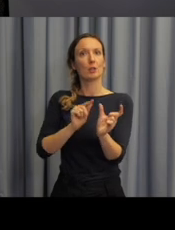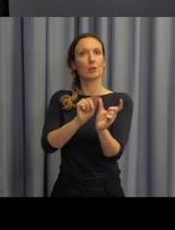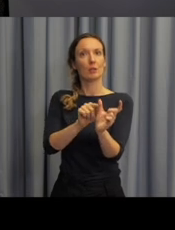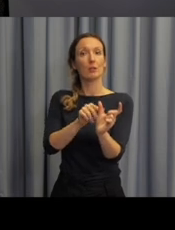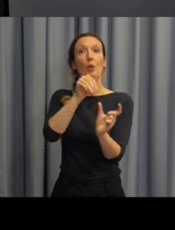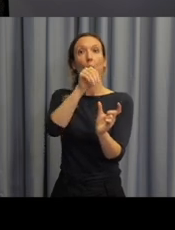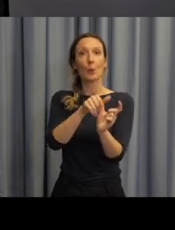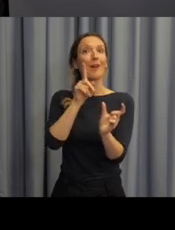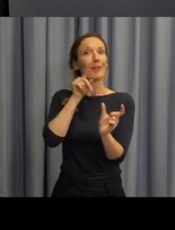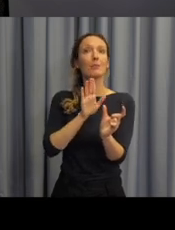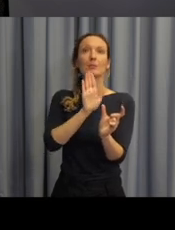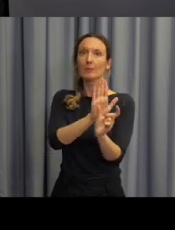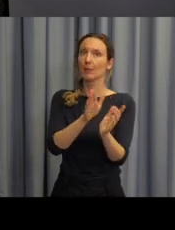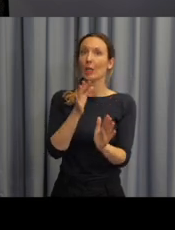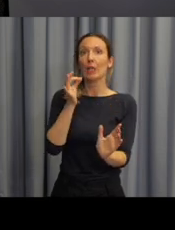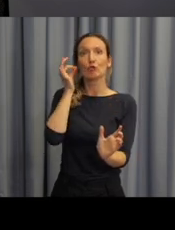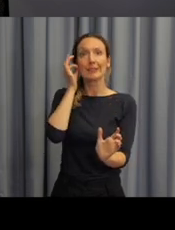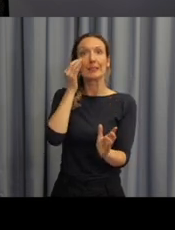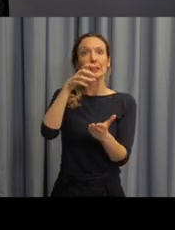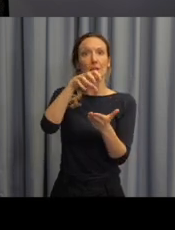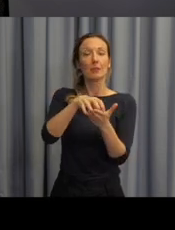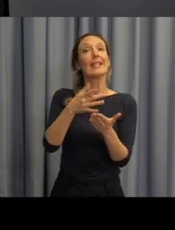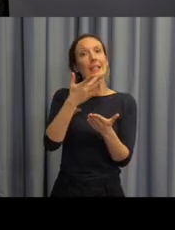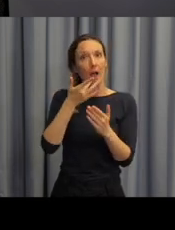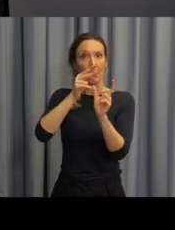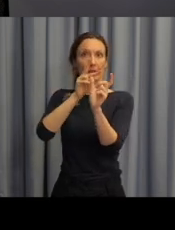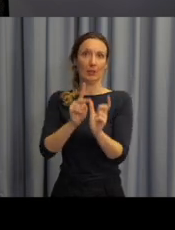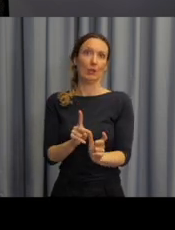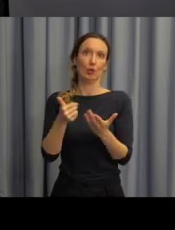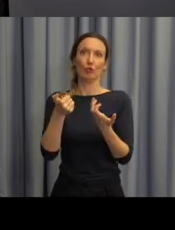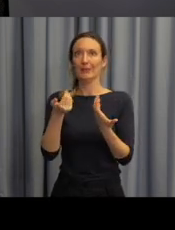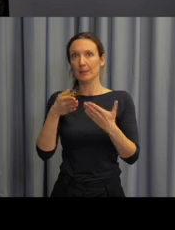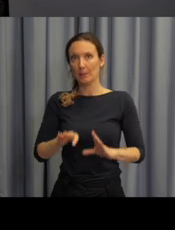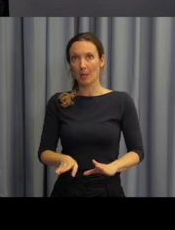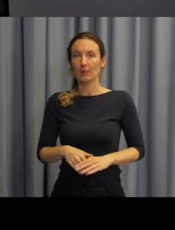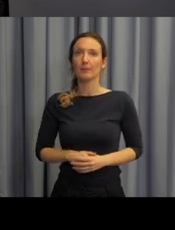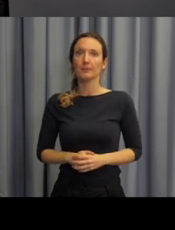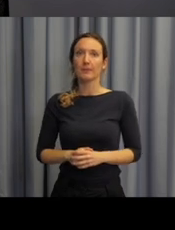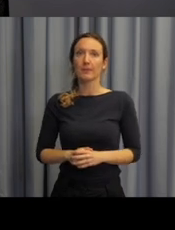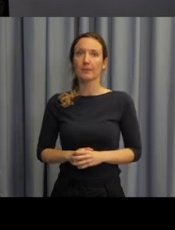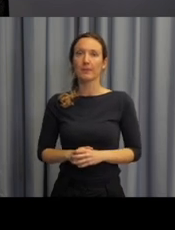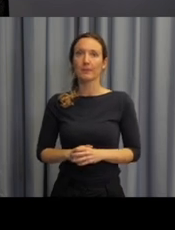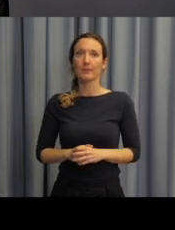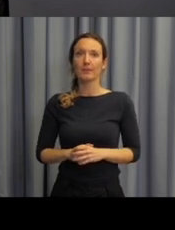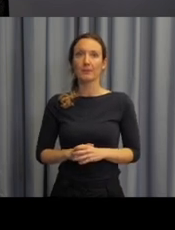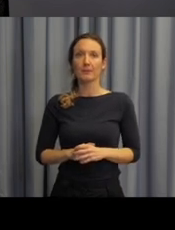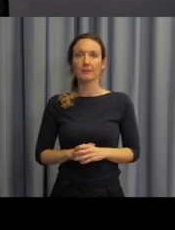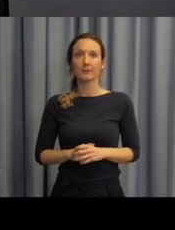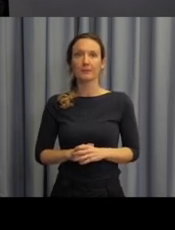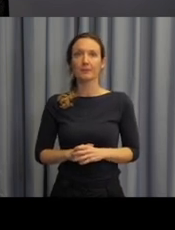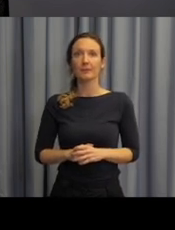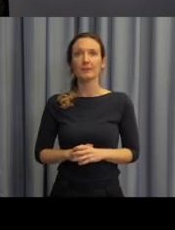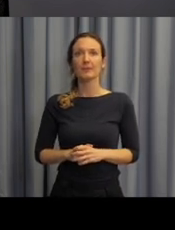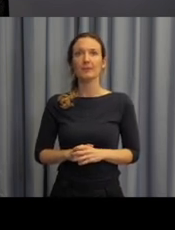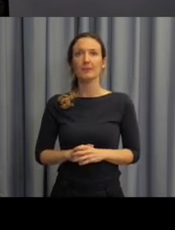pádu na základě rodové příslušnosti podstatného jména a už zde vlastně